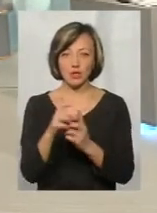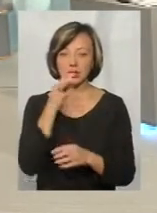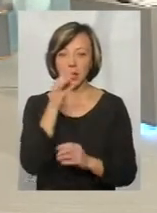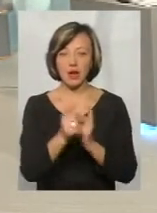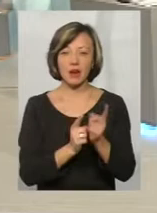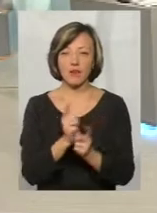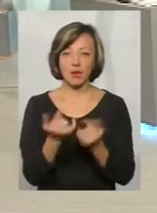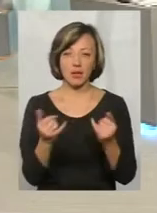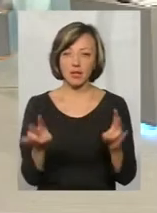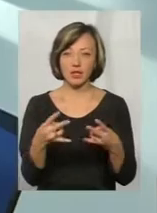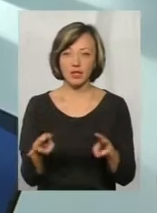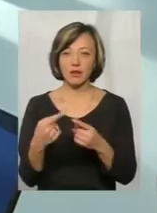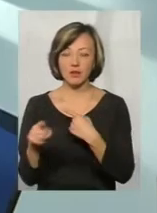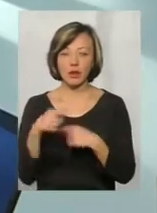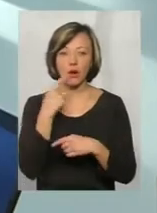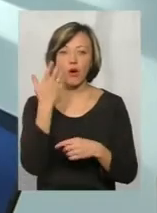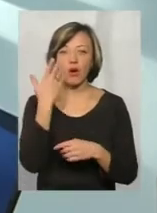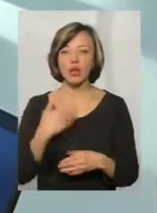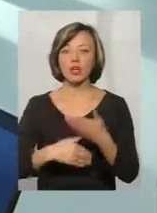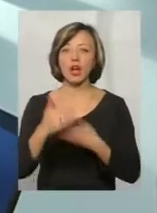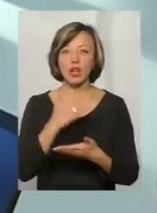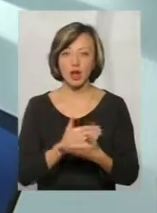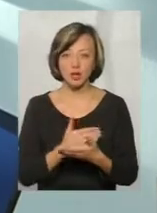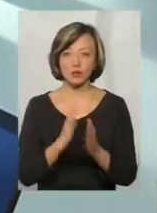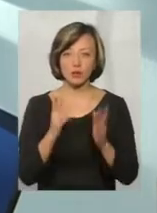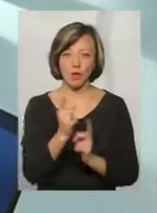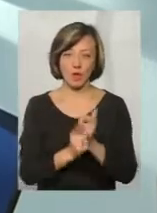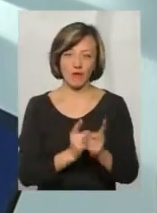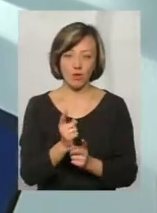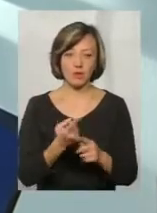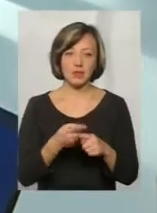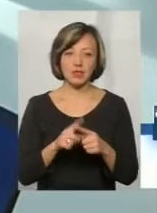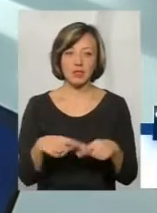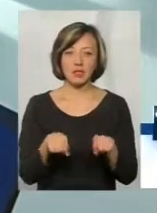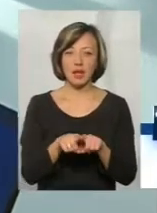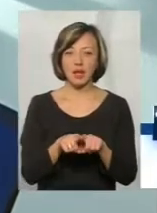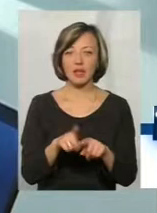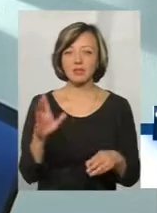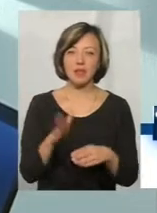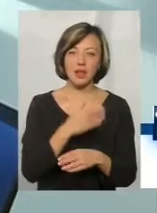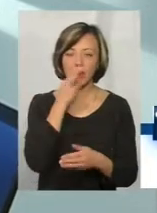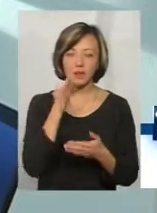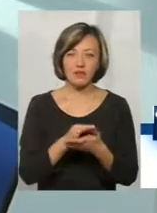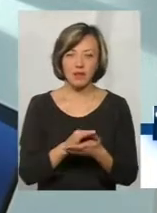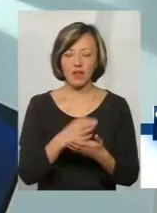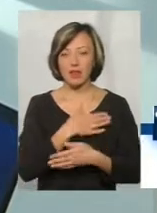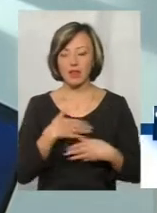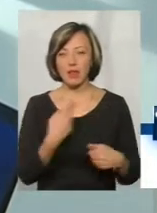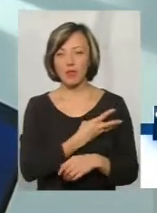що реформи не на часі, а в іншому можуть казати, коли вже нарешті приймуть реформи. Це таке собі зняття відповідальності, це небажання